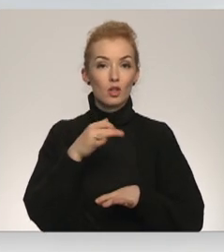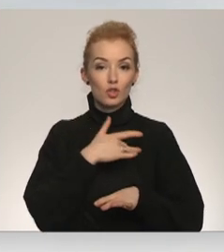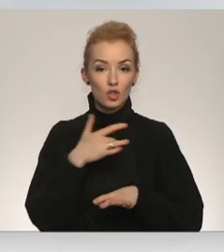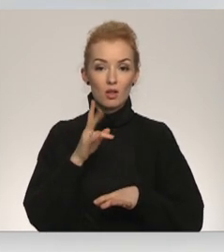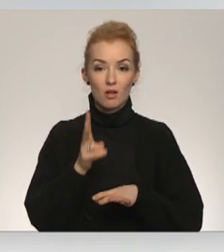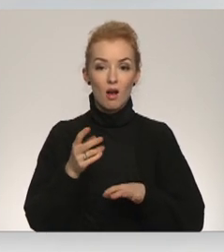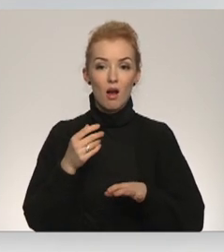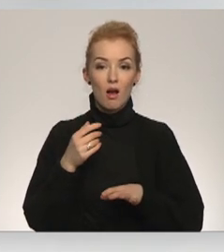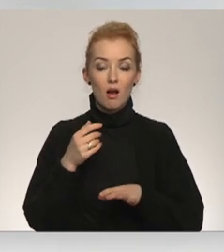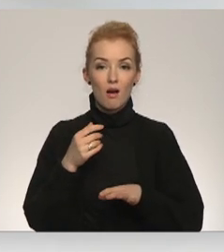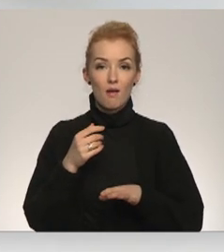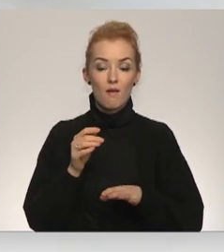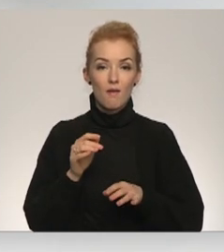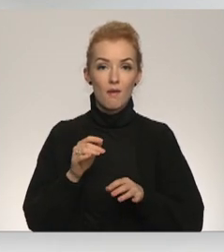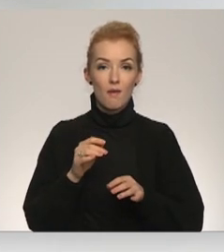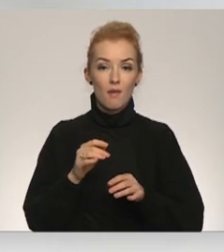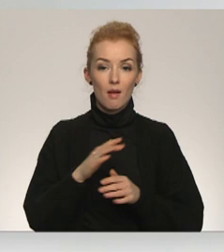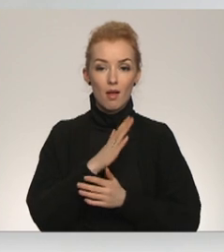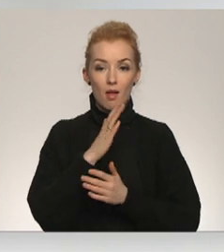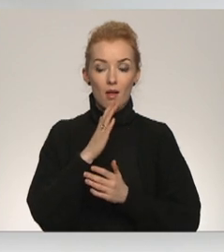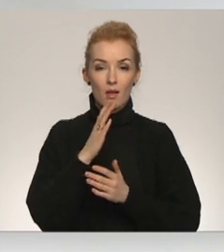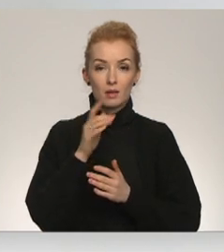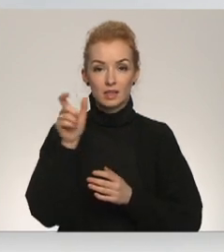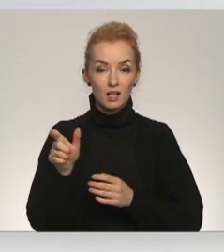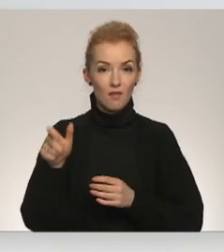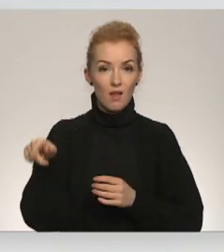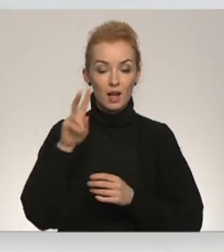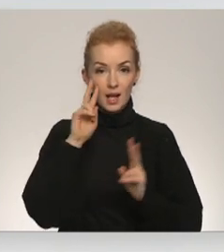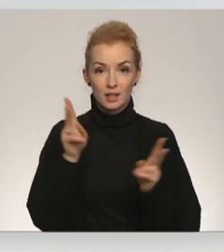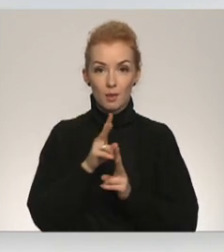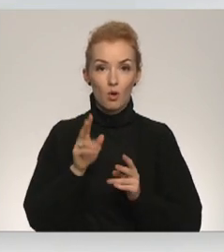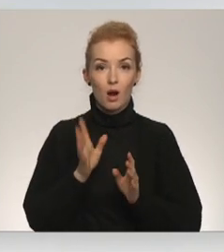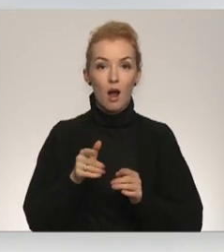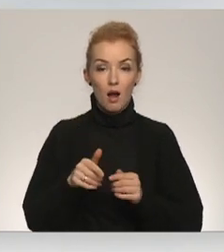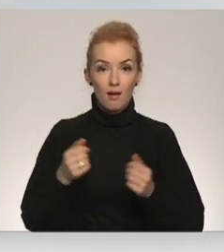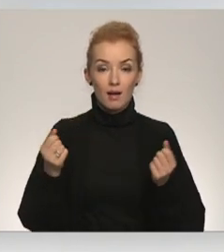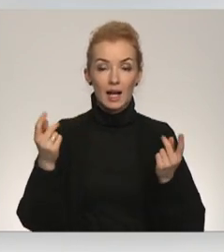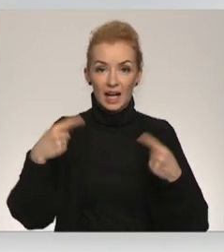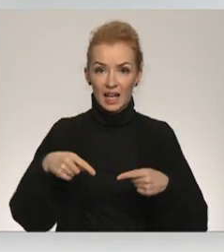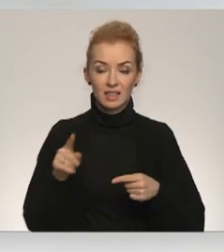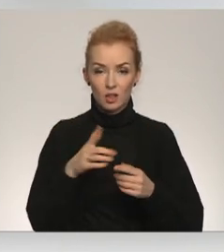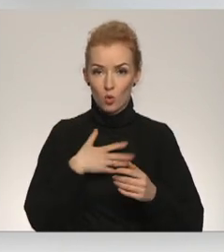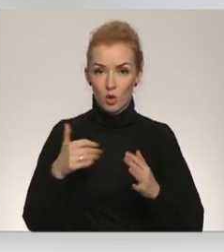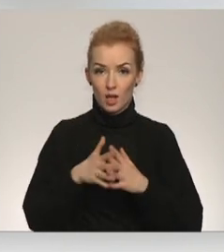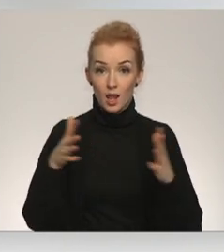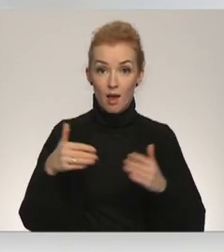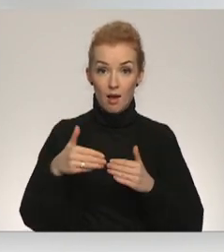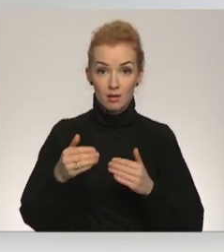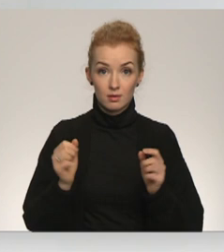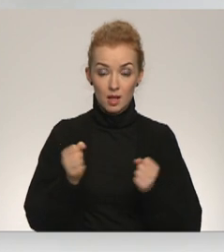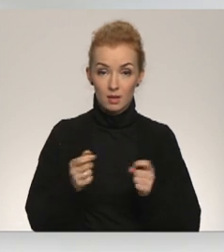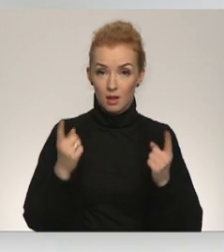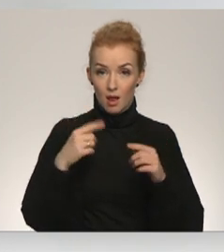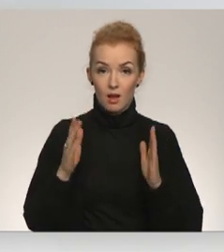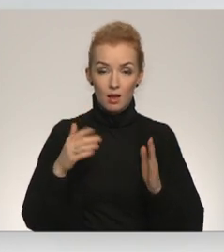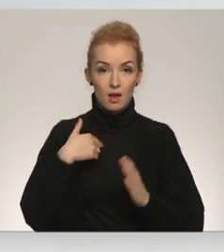galam valdoši neapzinās šīs krīzes smagumi, kas būs uz iedzīvotājiem šajā ziemā. Tā